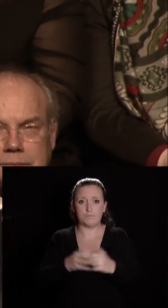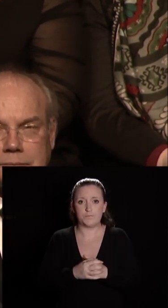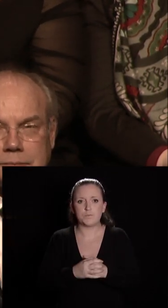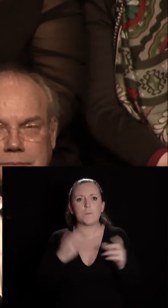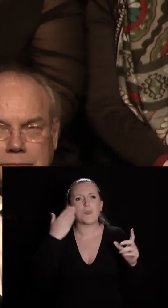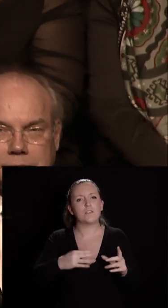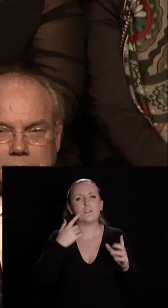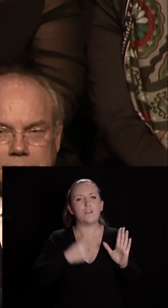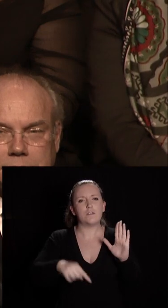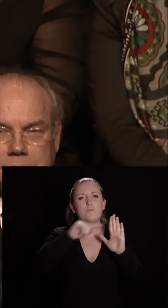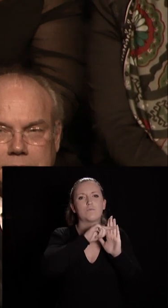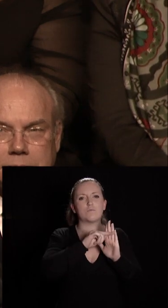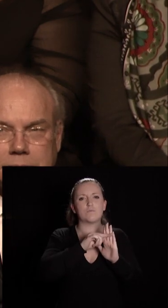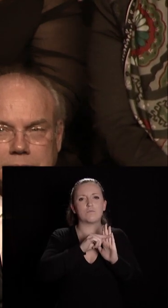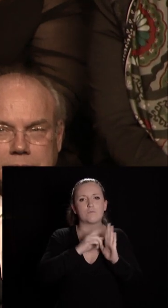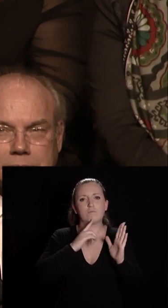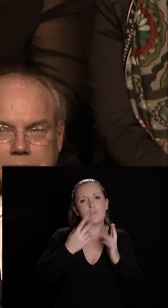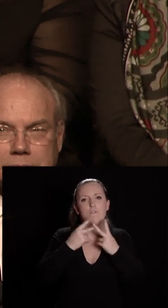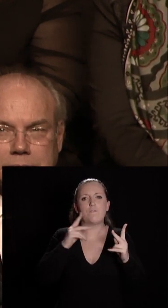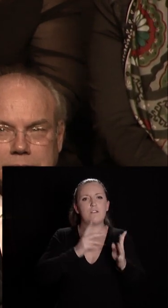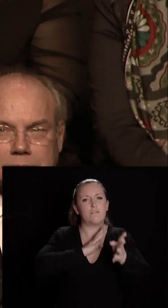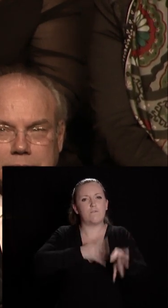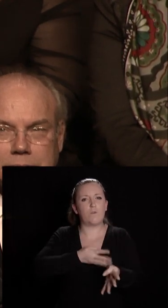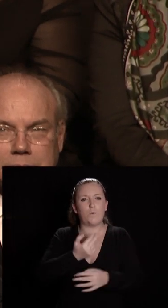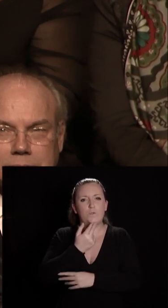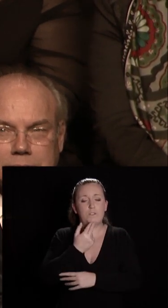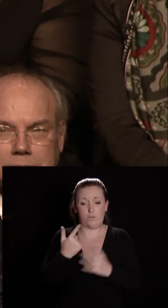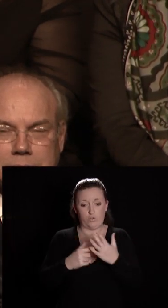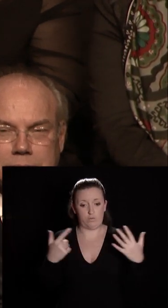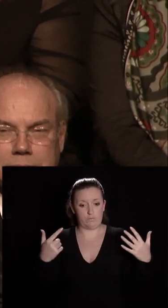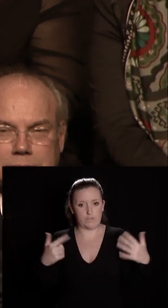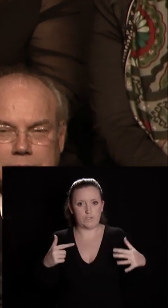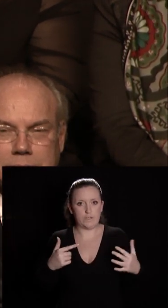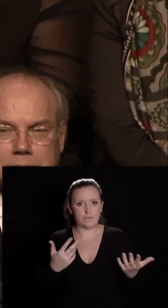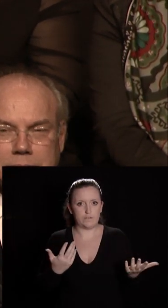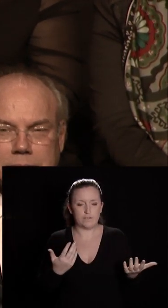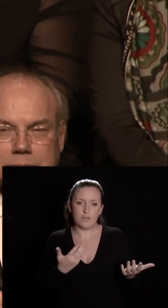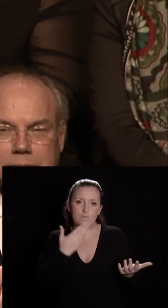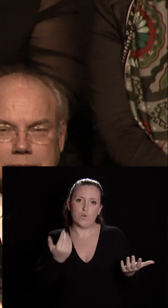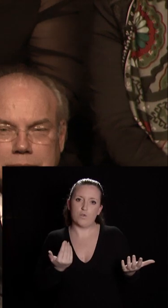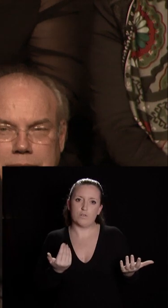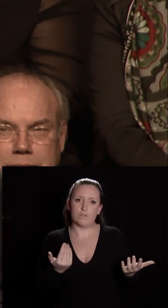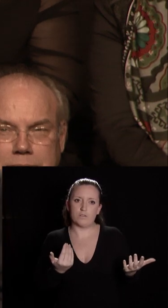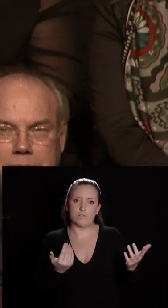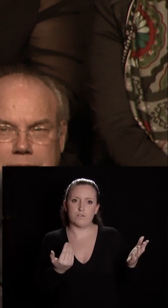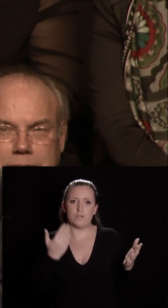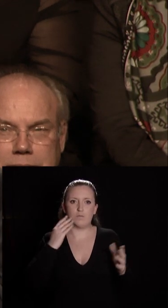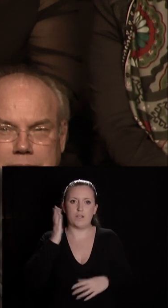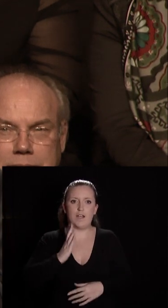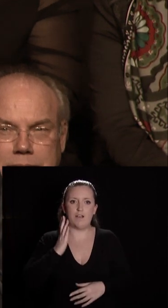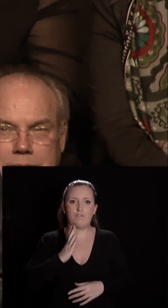deuxième au baromètre des villes cyclables en 2017. C'est quand même plus flatteur que d'avoir le prix du clou rouillé